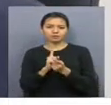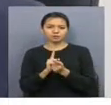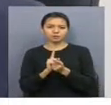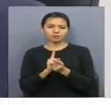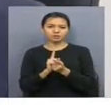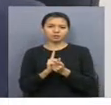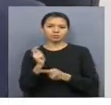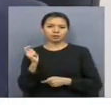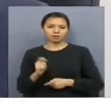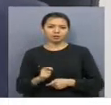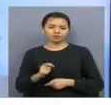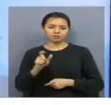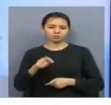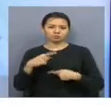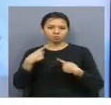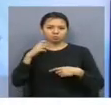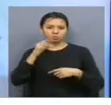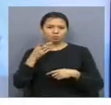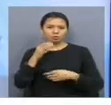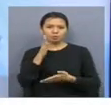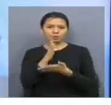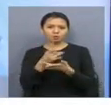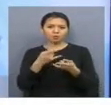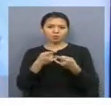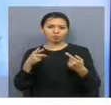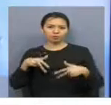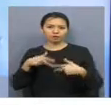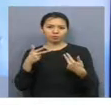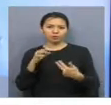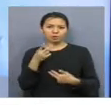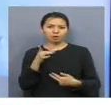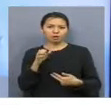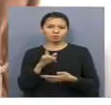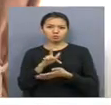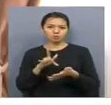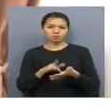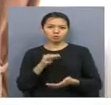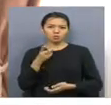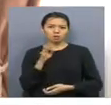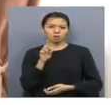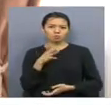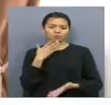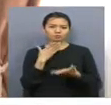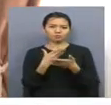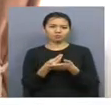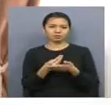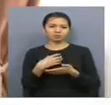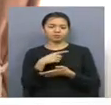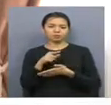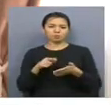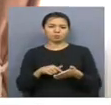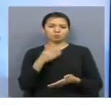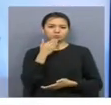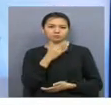қазаматта болды. Ал қазір бұл аңдауданы тікелей байланысты. Макинс қаласының тұрғыны алтын нұрқаныға өзін толғандырған сұрағын